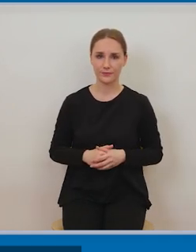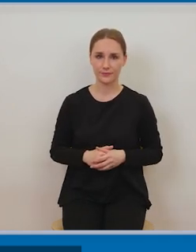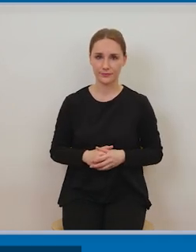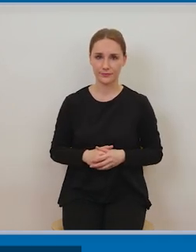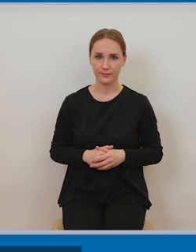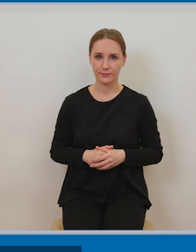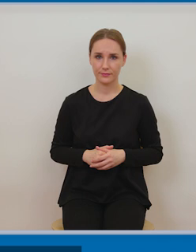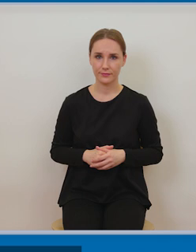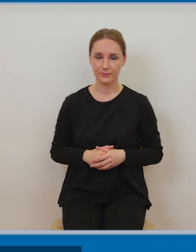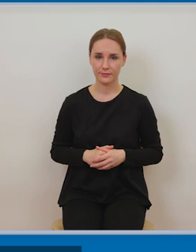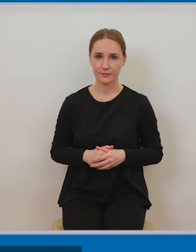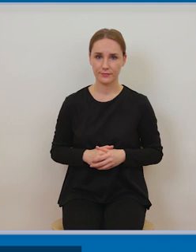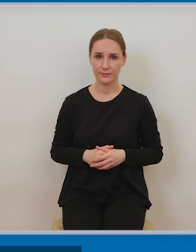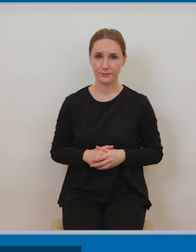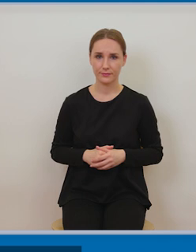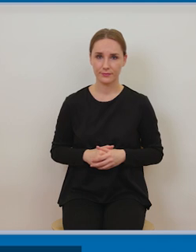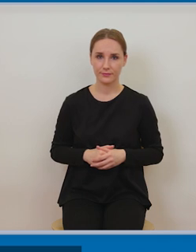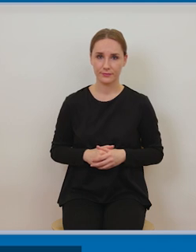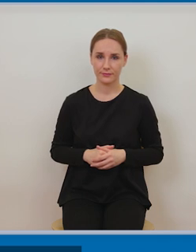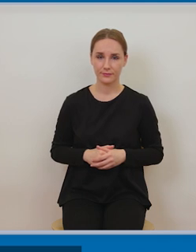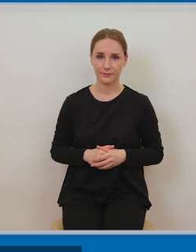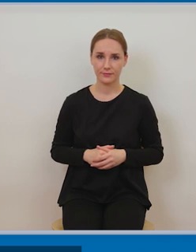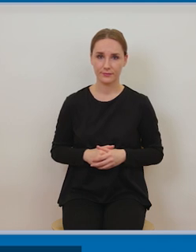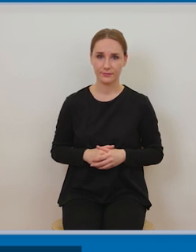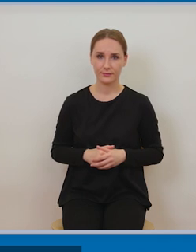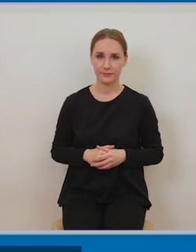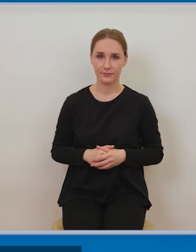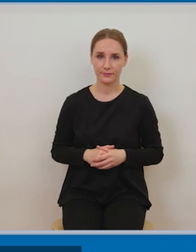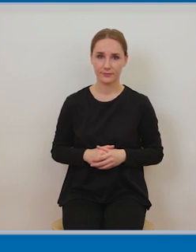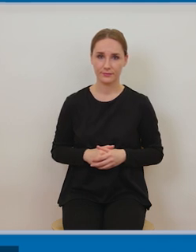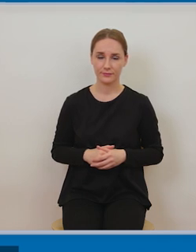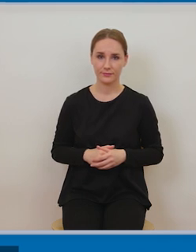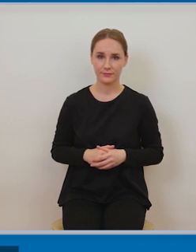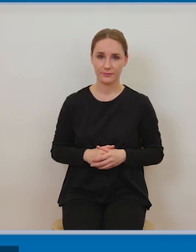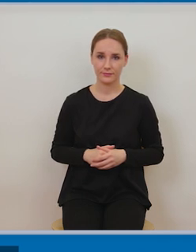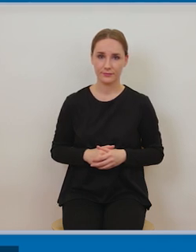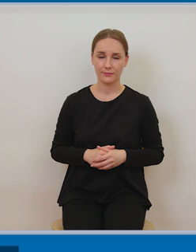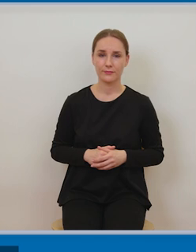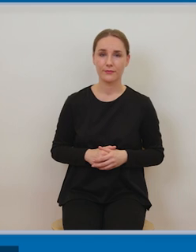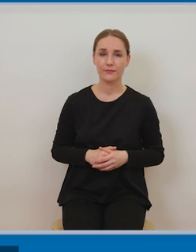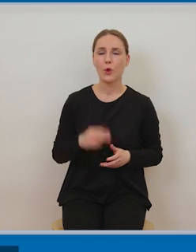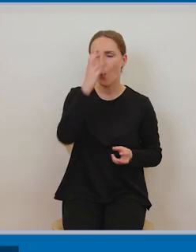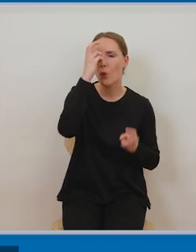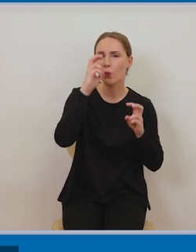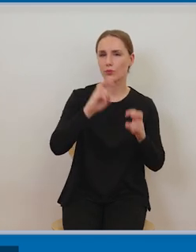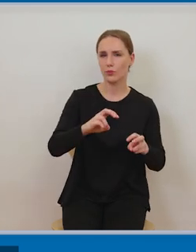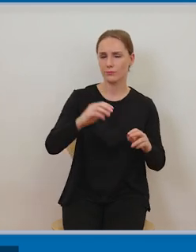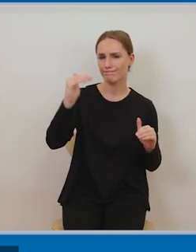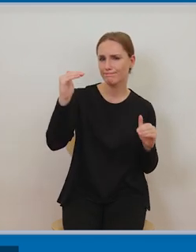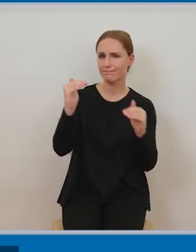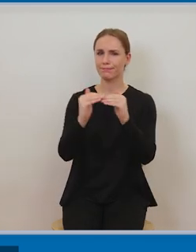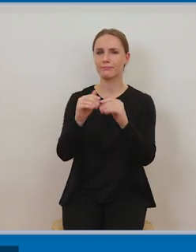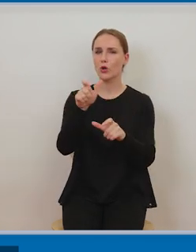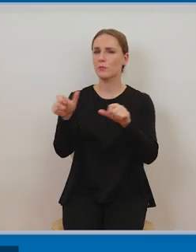drukowane mogą być zeskanowane, mogą być zapisane w takim pliku cyfrowym, który umożliwi później bardzo łatwe